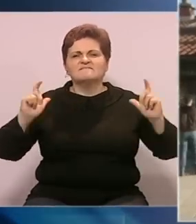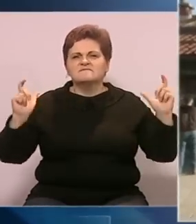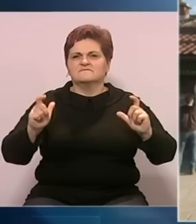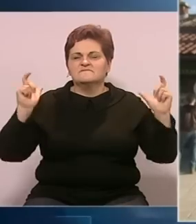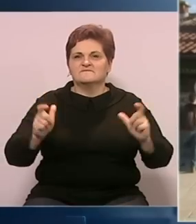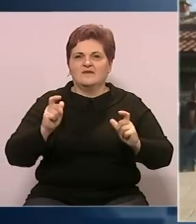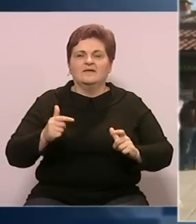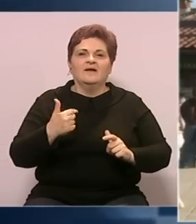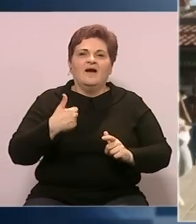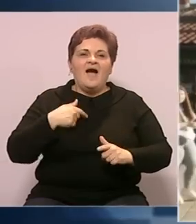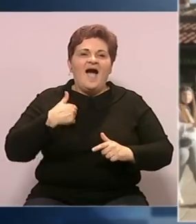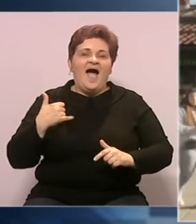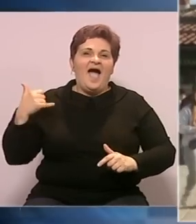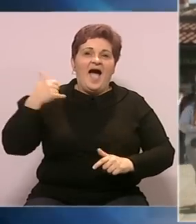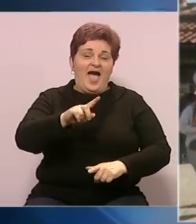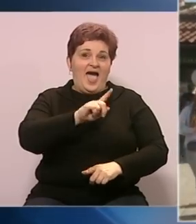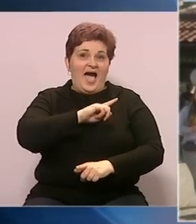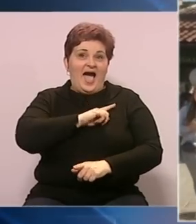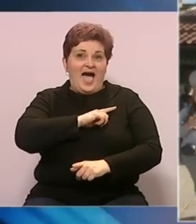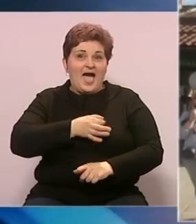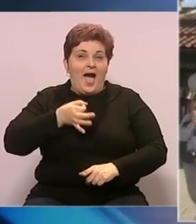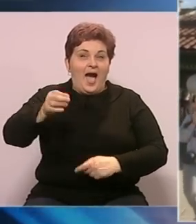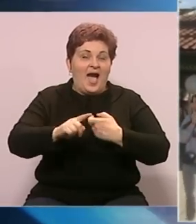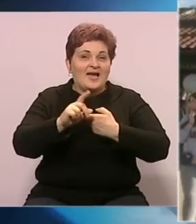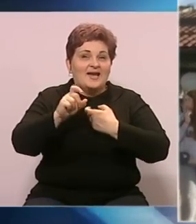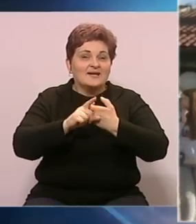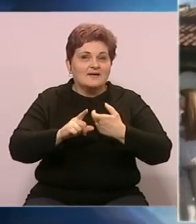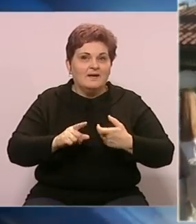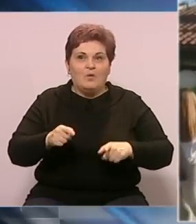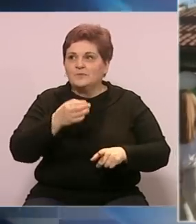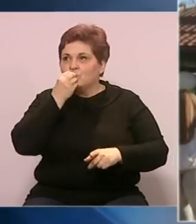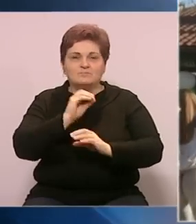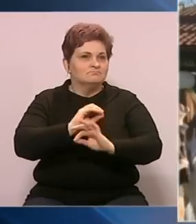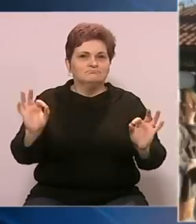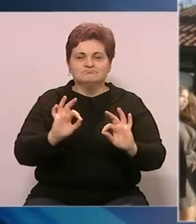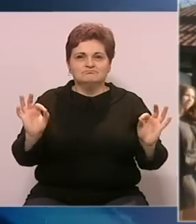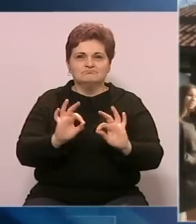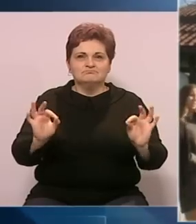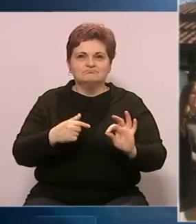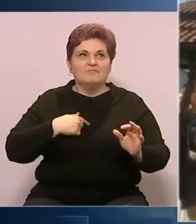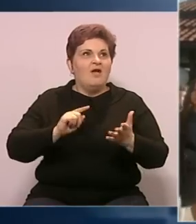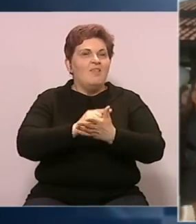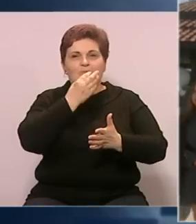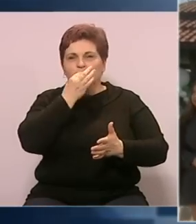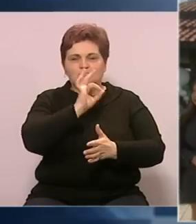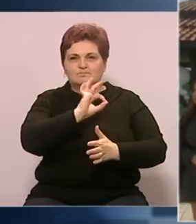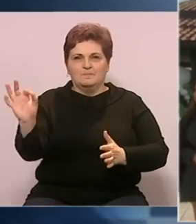Evo tu smo došli iz reke Sotoka Krka, predivno je, sve vrijemena služi,